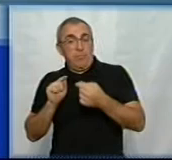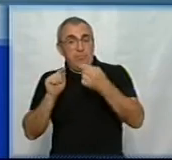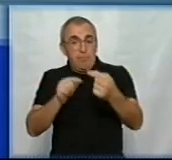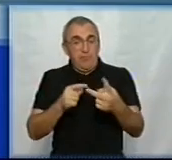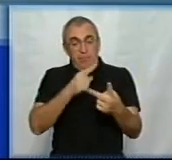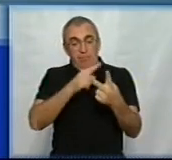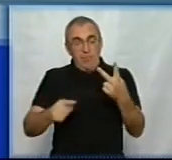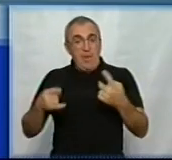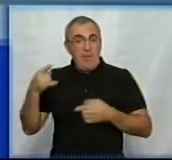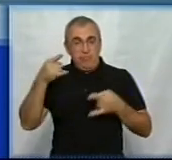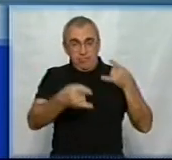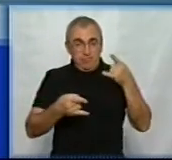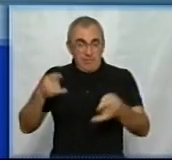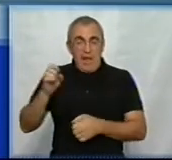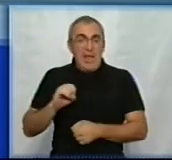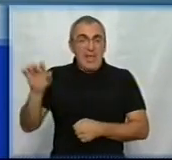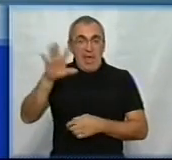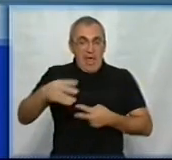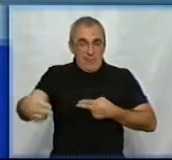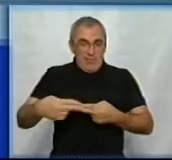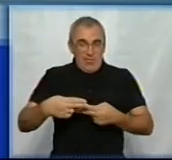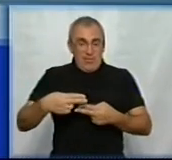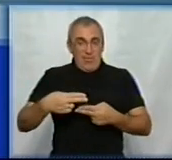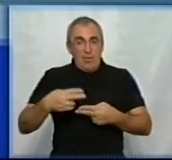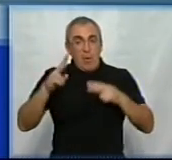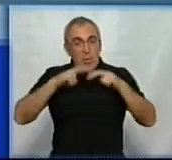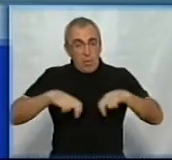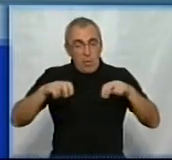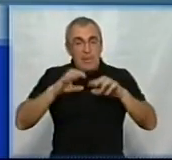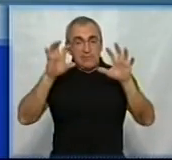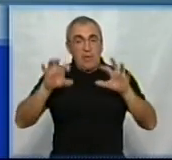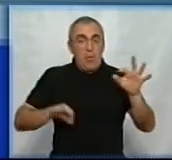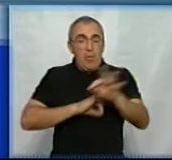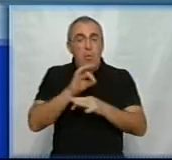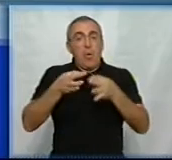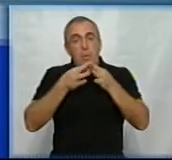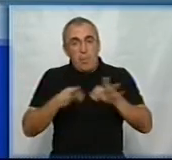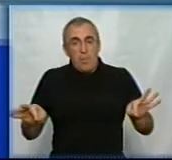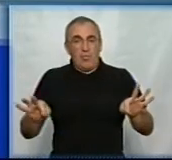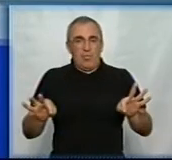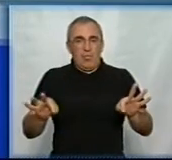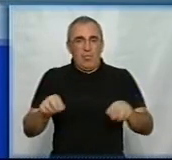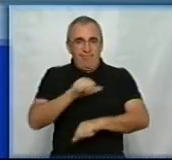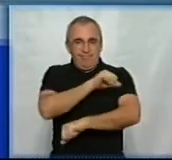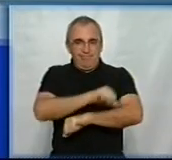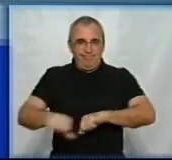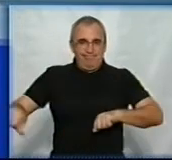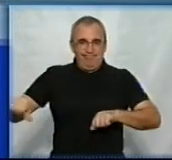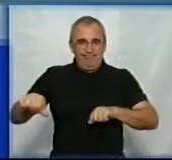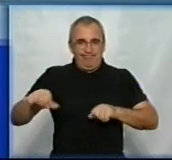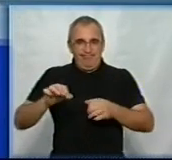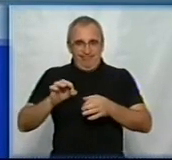півтори тисячі водіїв на машинах з євро-номерами. Вимагаються розглянути законопроєкти про доступне розмитнення автомобілів,